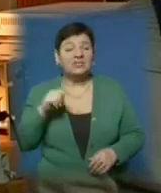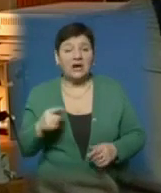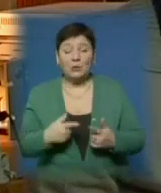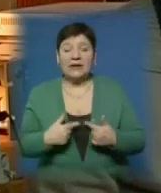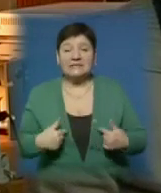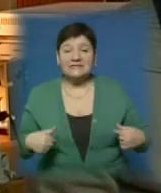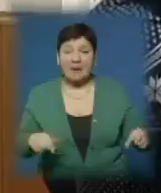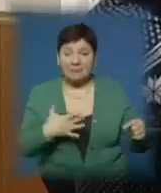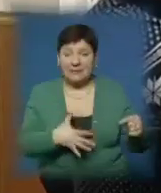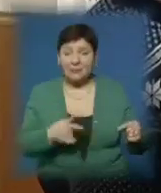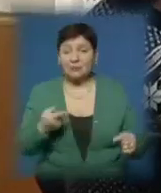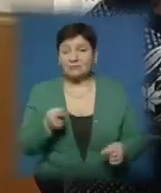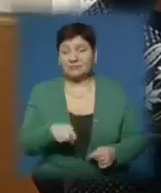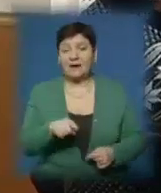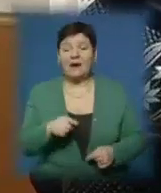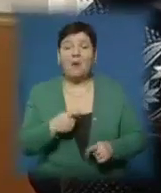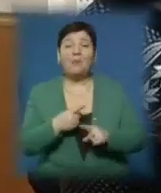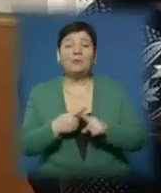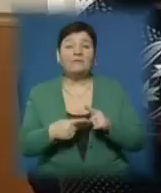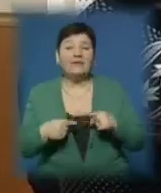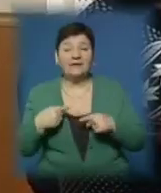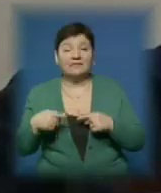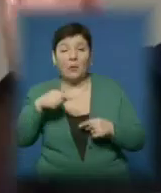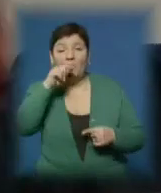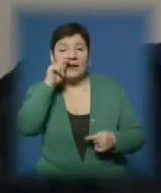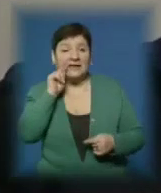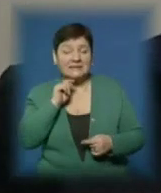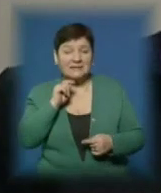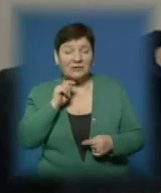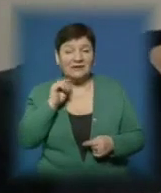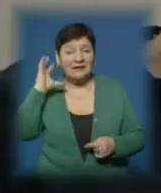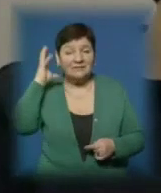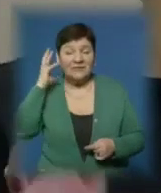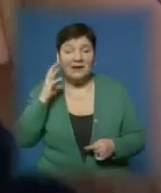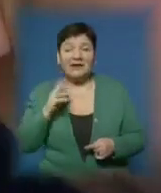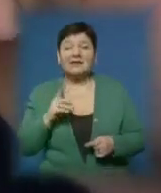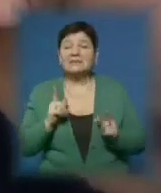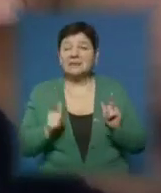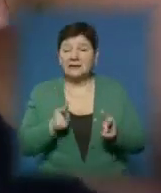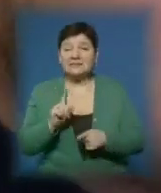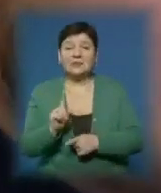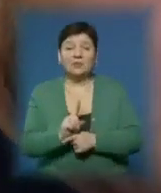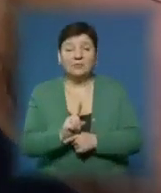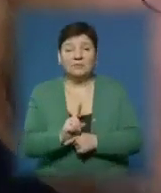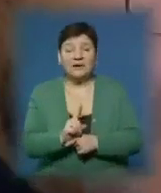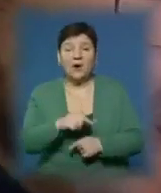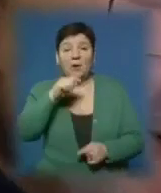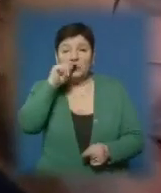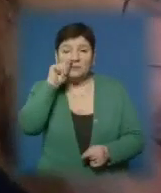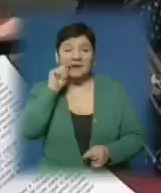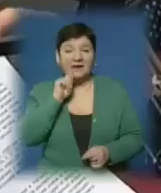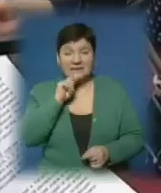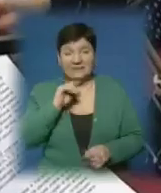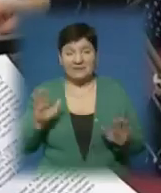наживо в прямому ефірі. Половину ефіру будь-якої української радіохвилі, згідно з нормами, мають займати пісні вітчизняних